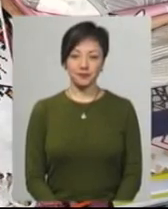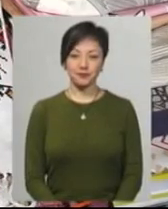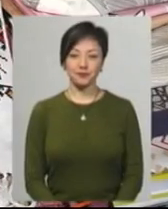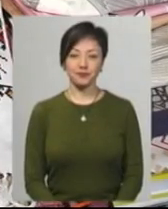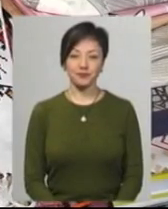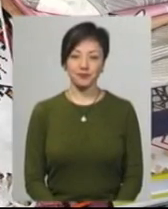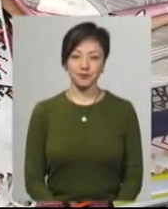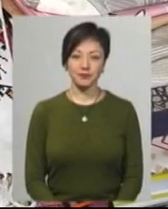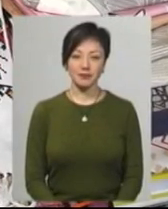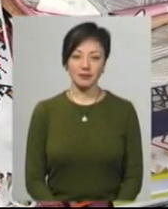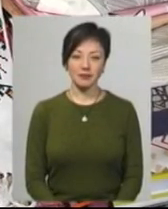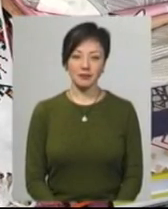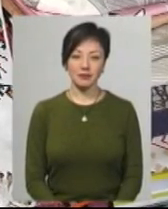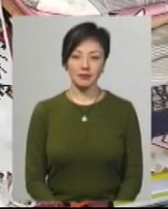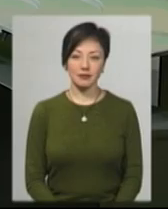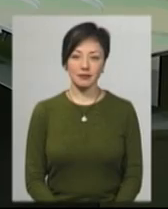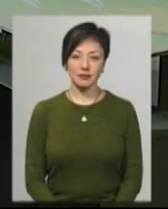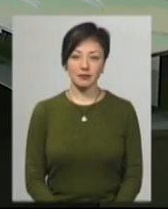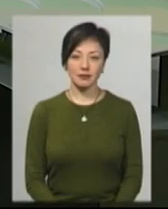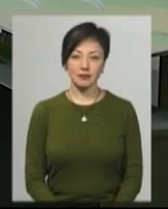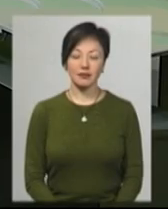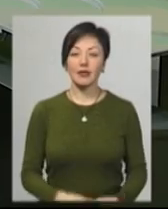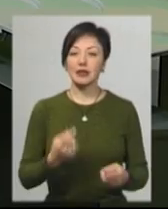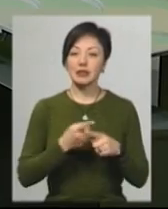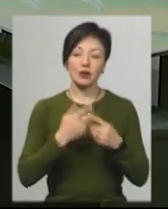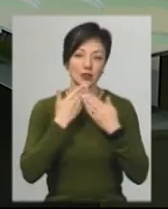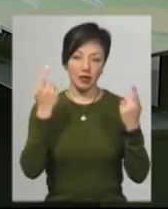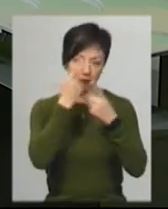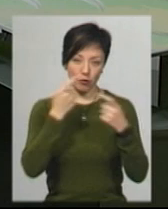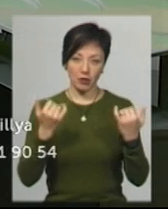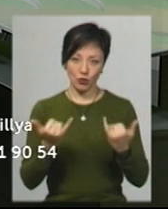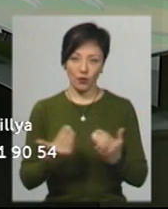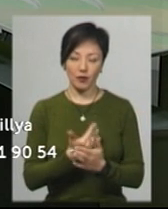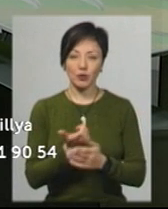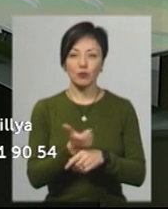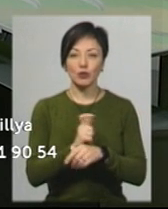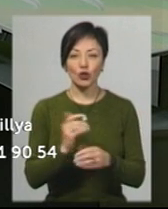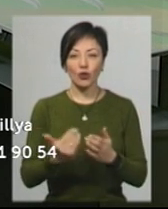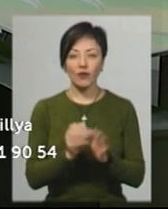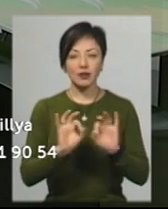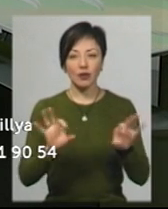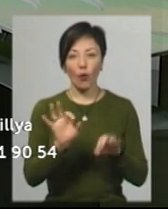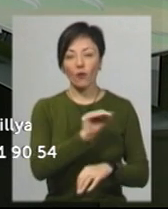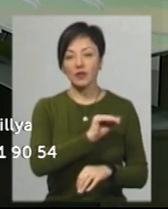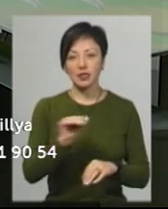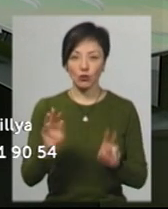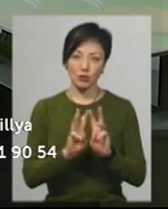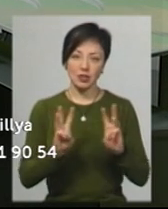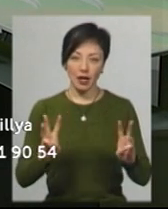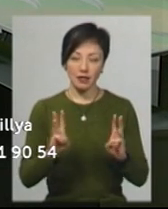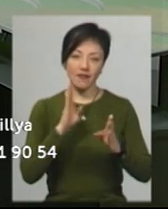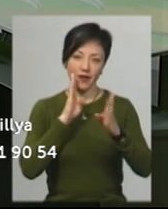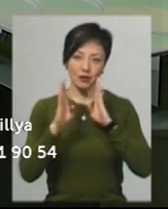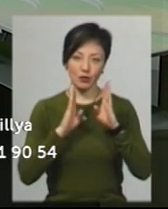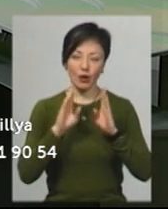Цегольник. Новини на Суспільному. Хмельниччина. Це остання інформація цього випуску. Більше новин дивіться на нашому офіційному сайті та на